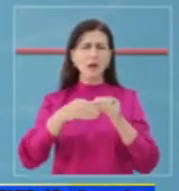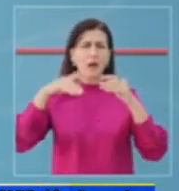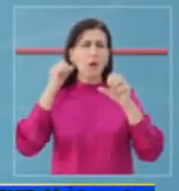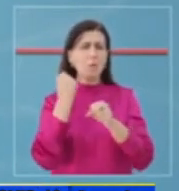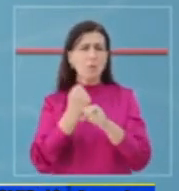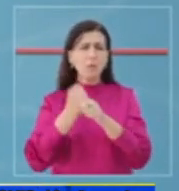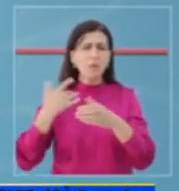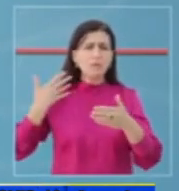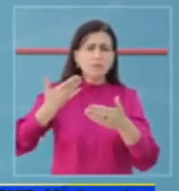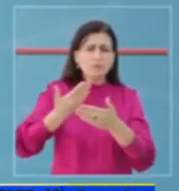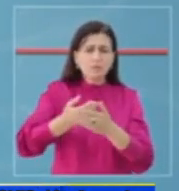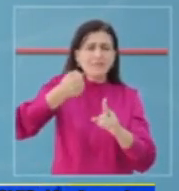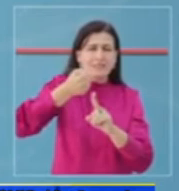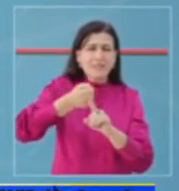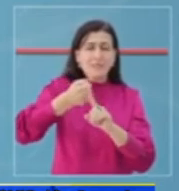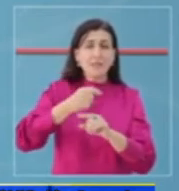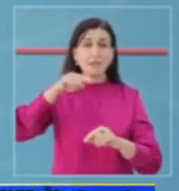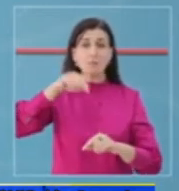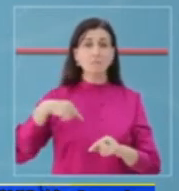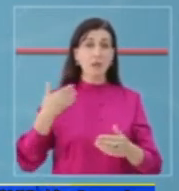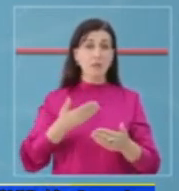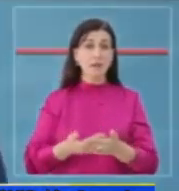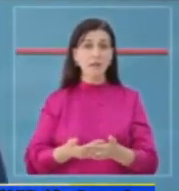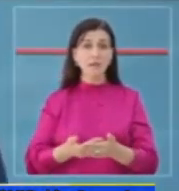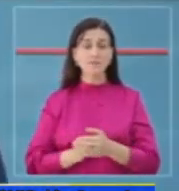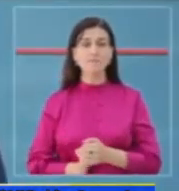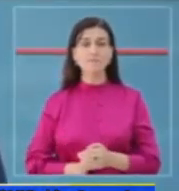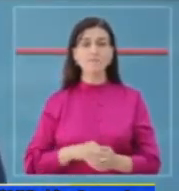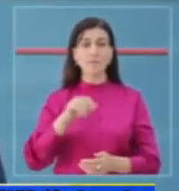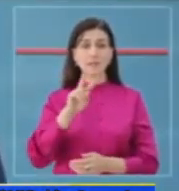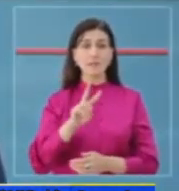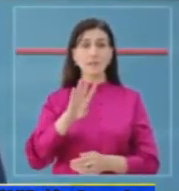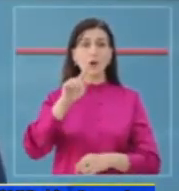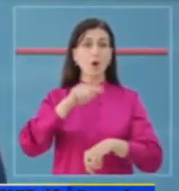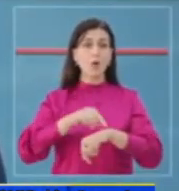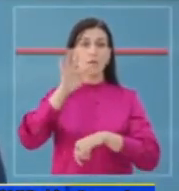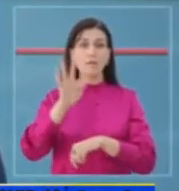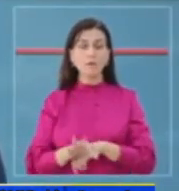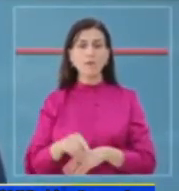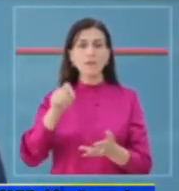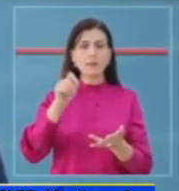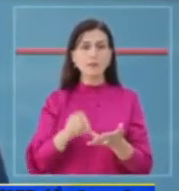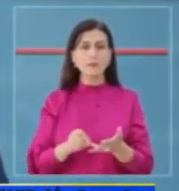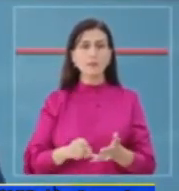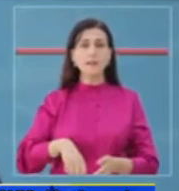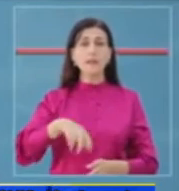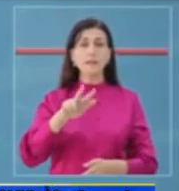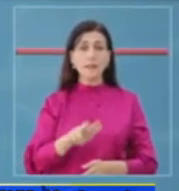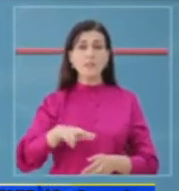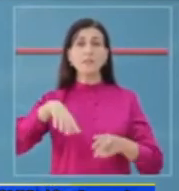të shpërdorojmë atë që ne vetë sakrifikuam. Në 24 hore të fundit janë testuar